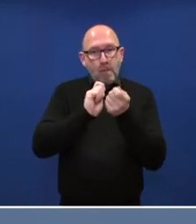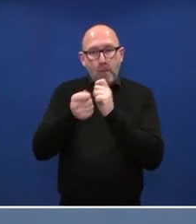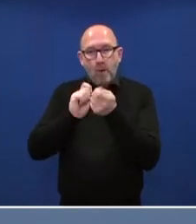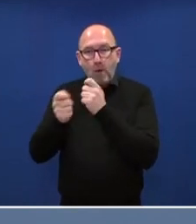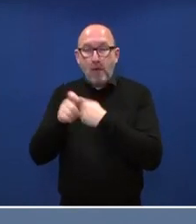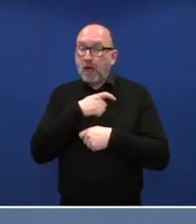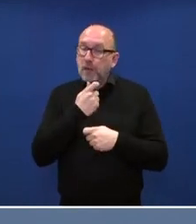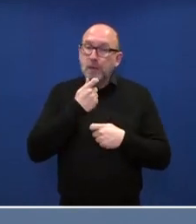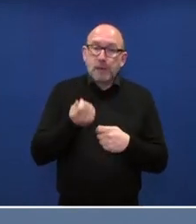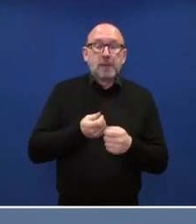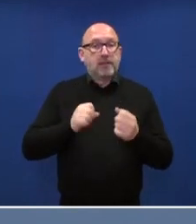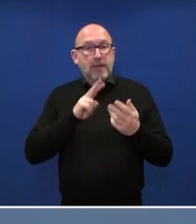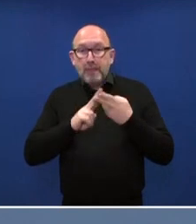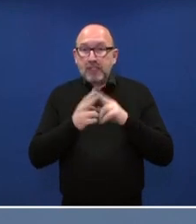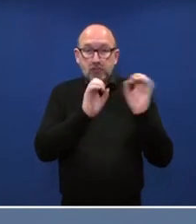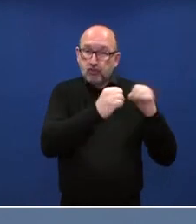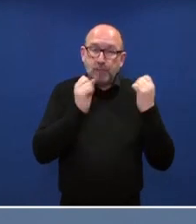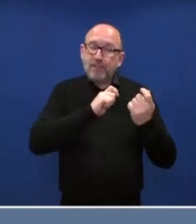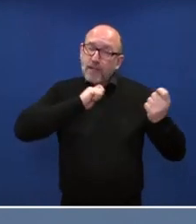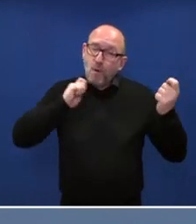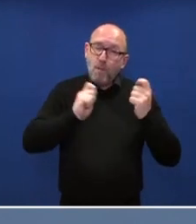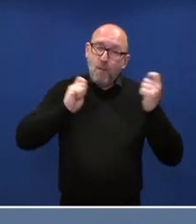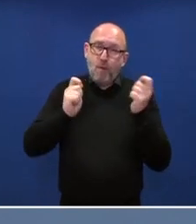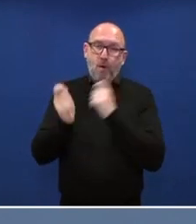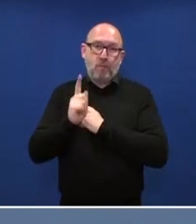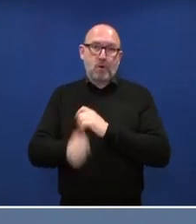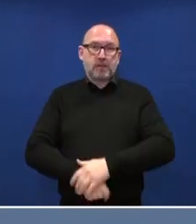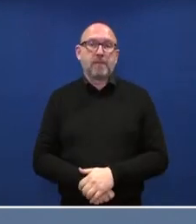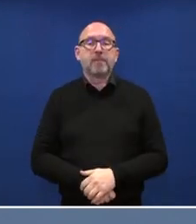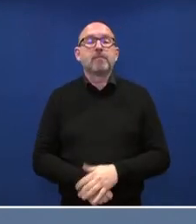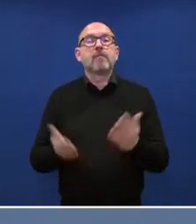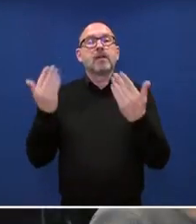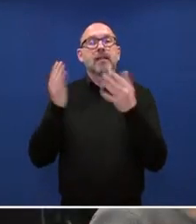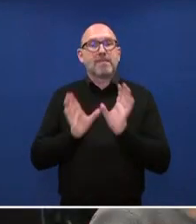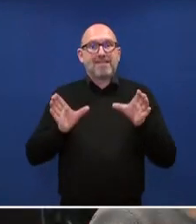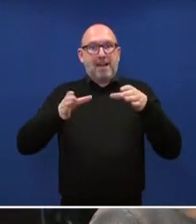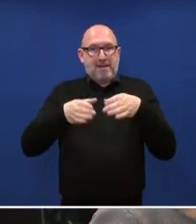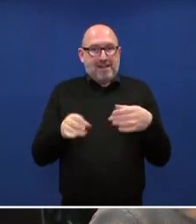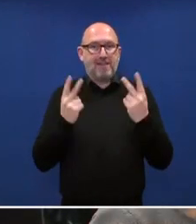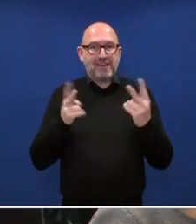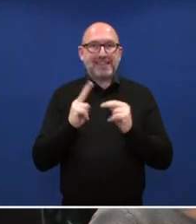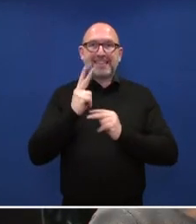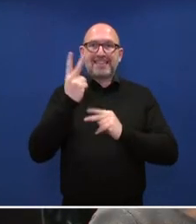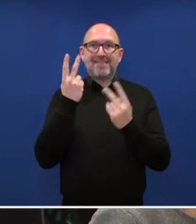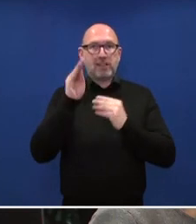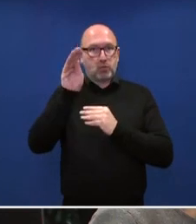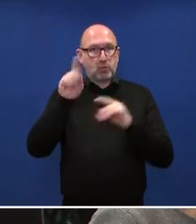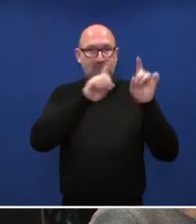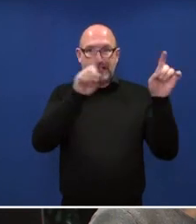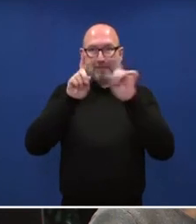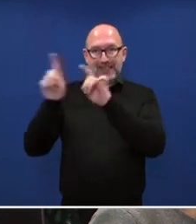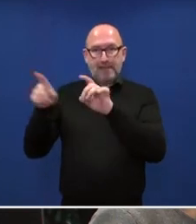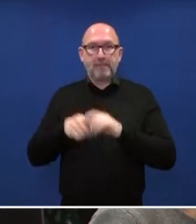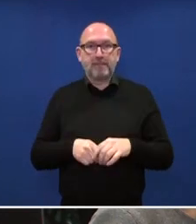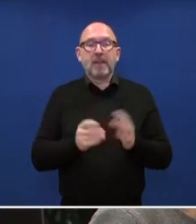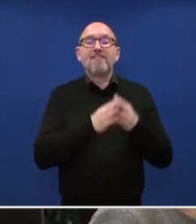Kraftanstrengung in vielen Mitgliedstaaten. Das Klimakabinett hat sich darüber hinaus mit zwei wichtigen Zukunftsthemen befasst. Nämlich der